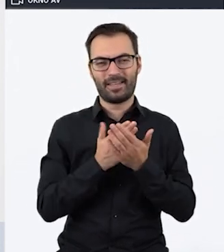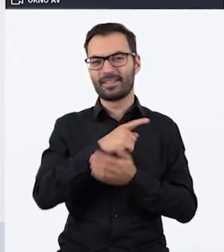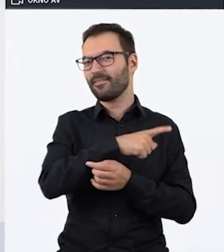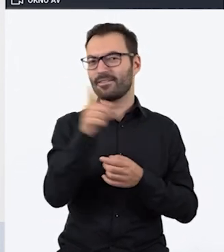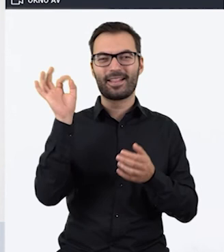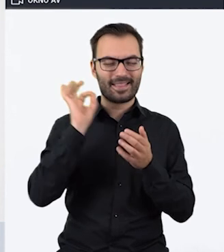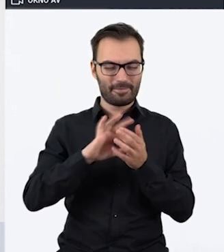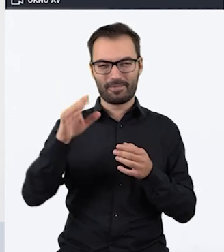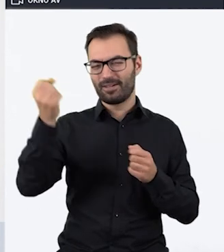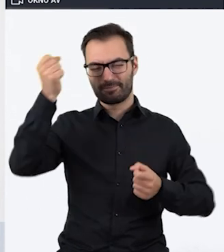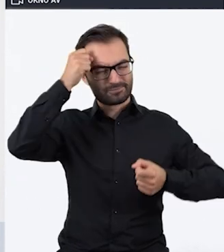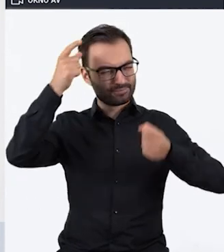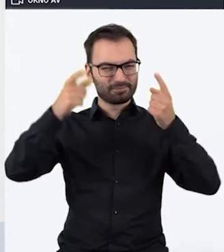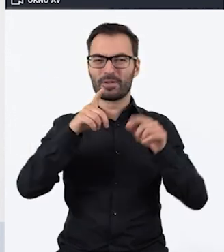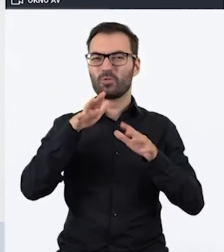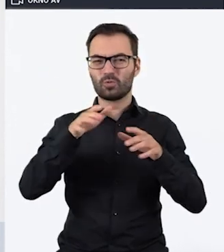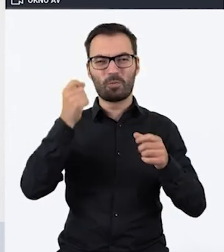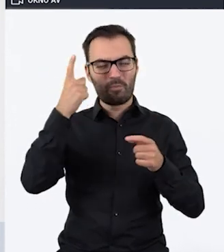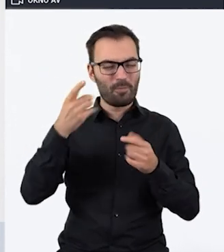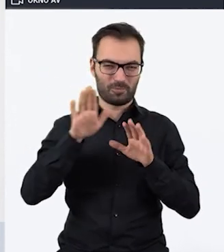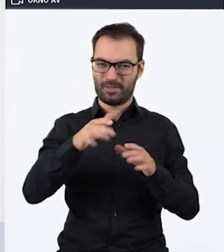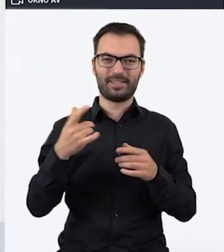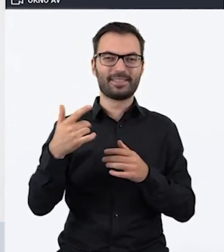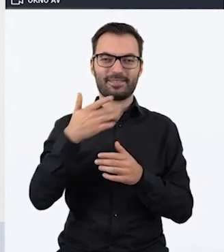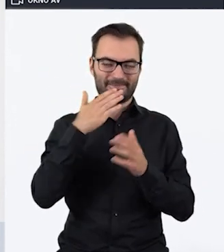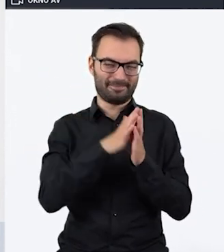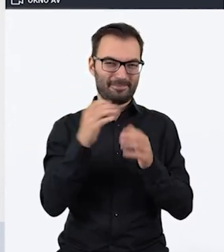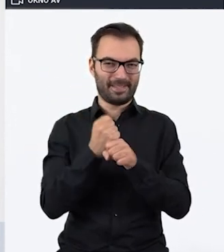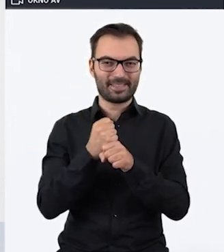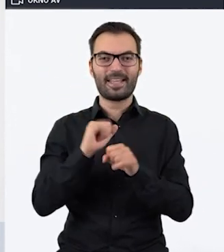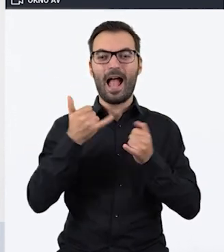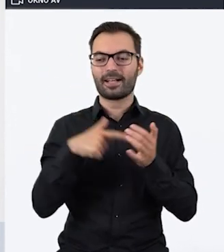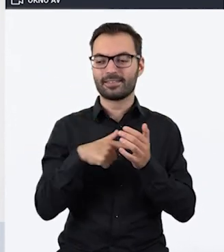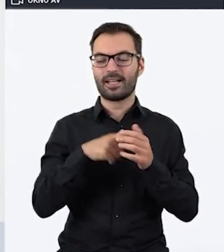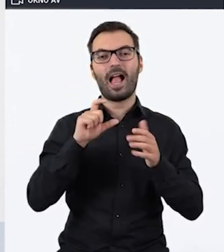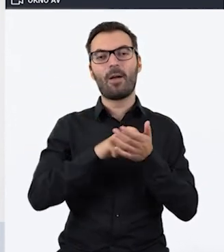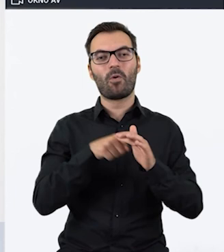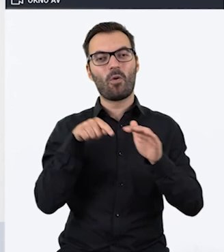znacznie więcej bibliotecznych inspiracji i pomysłów, jak taki escape room